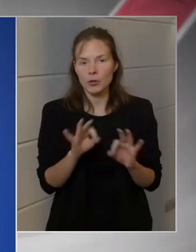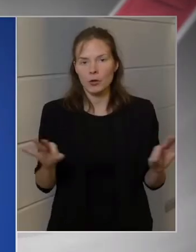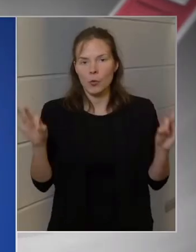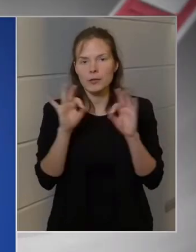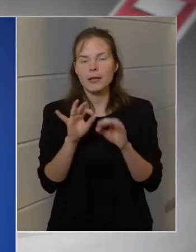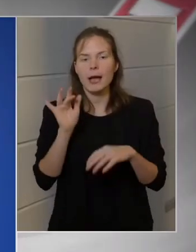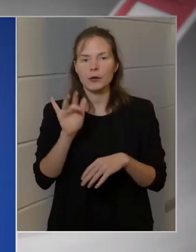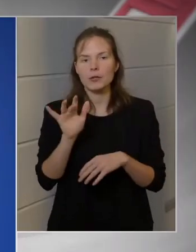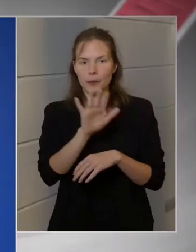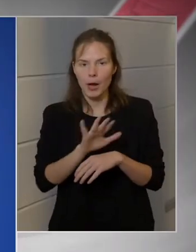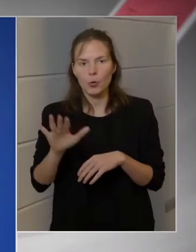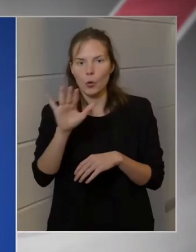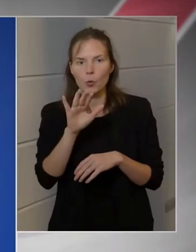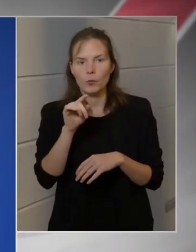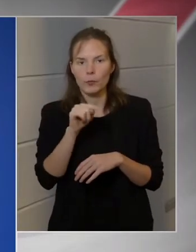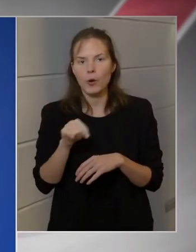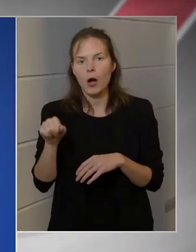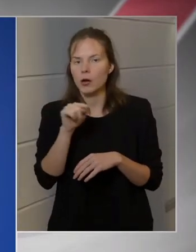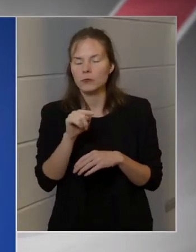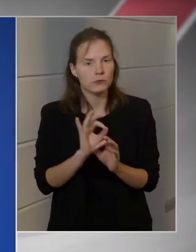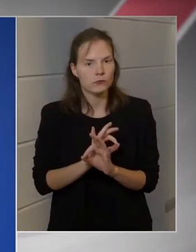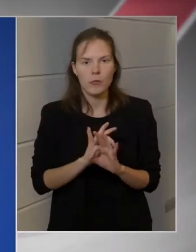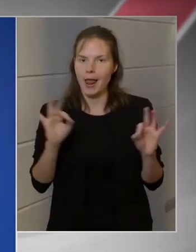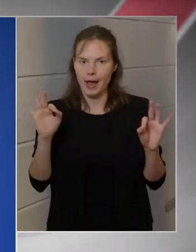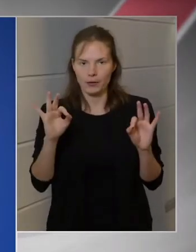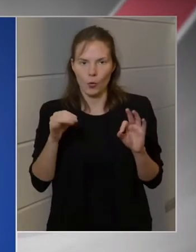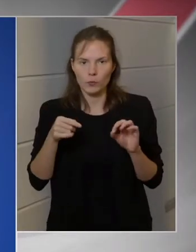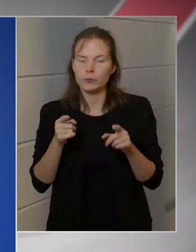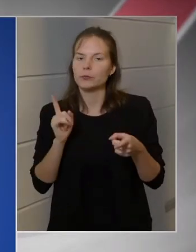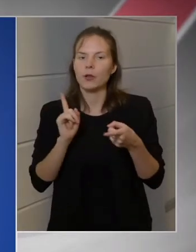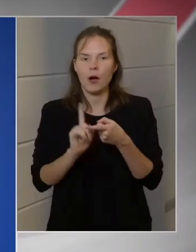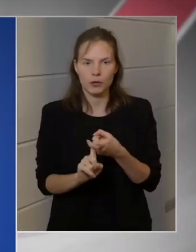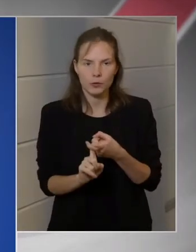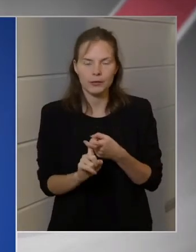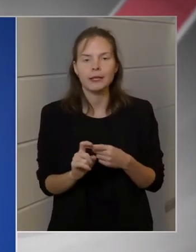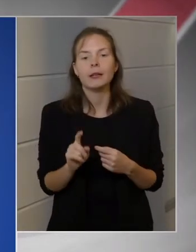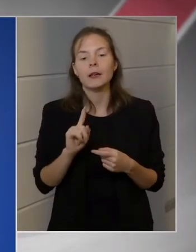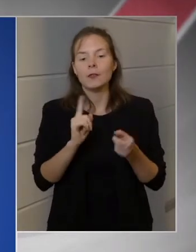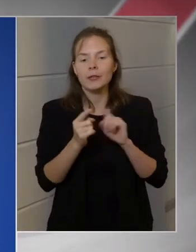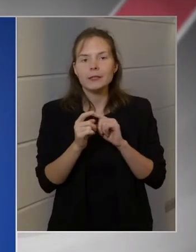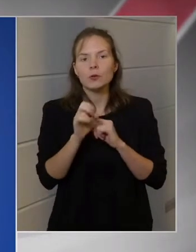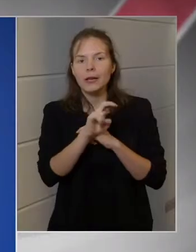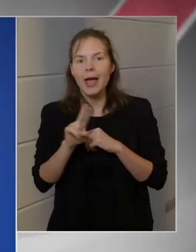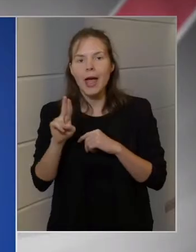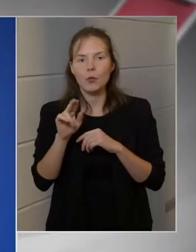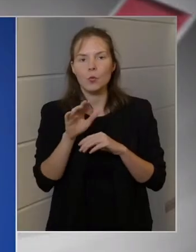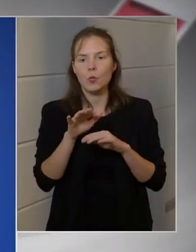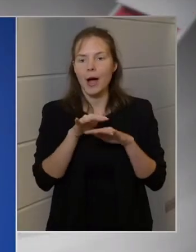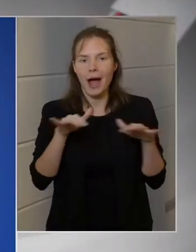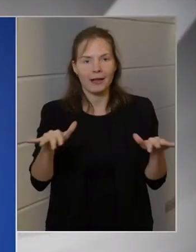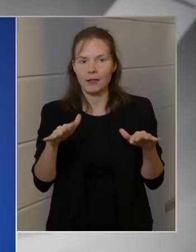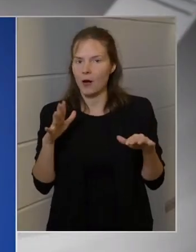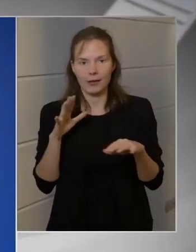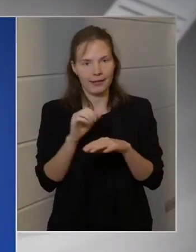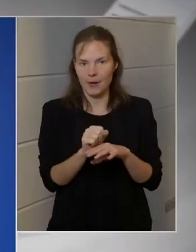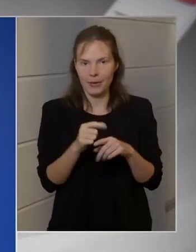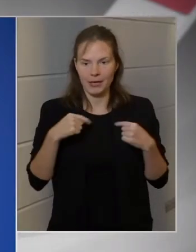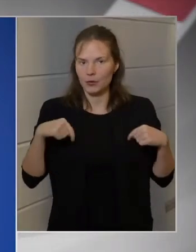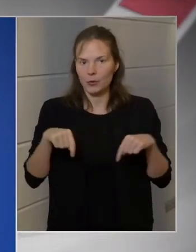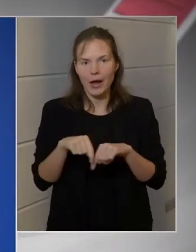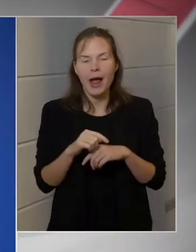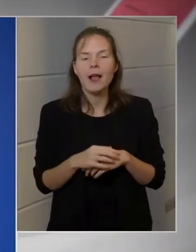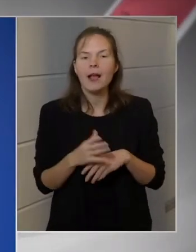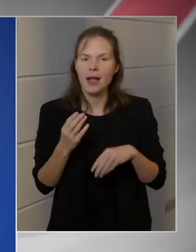-európai régióban a legjobbak közé tartozik, az Európai Unióban azonban az átlagot sem éri el. Tehát azért